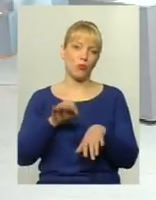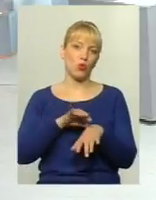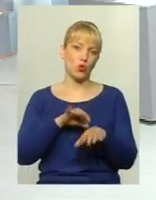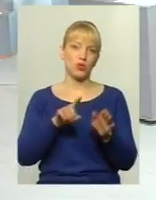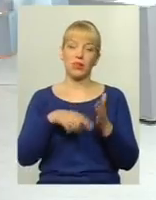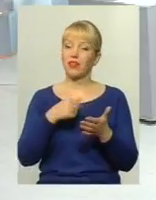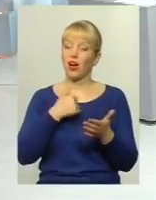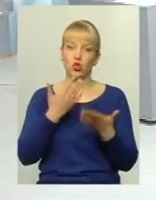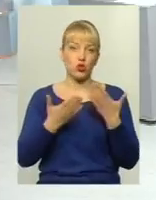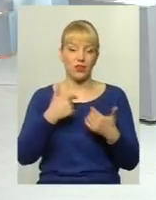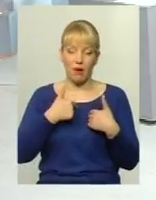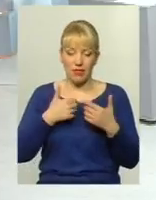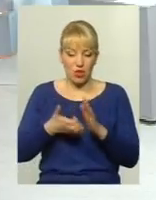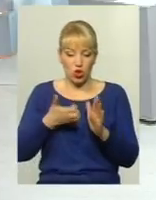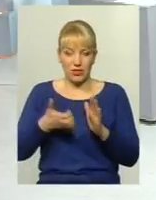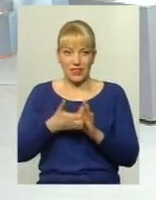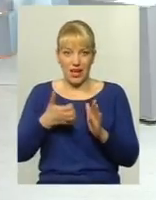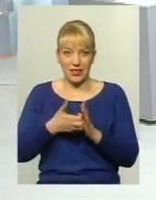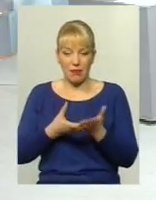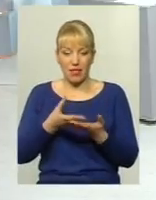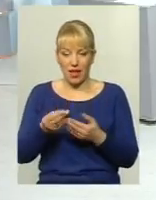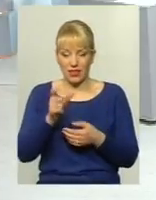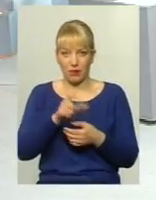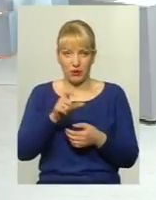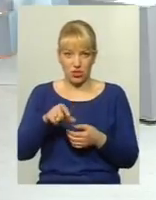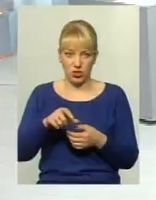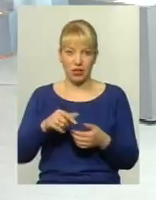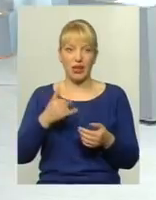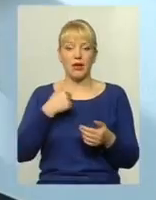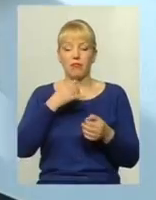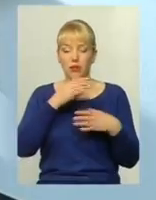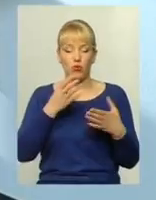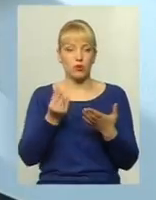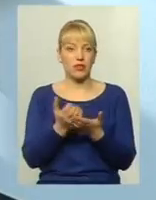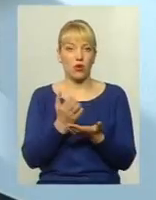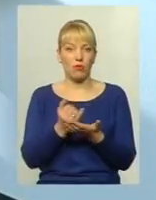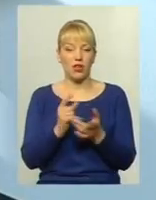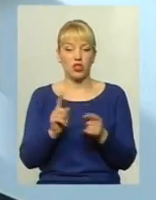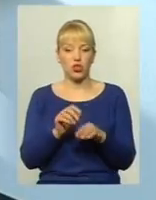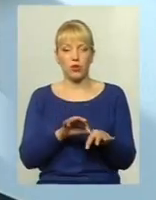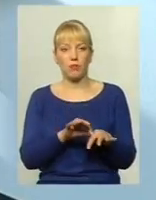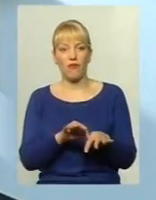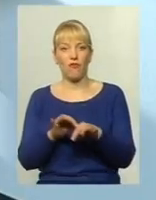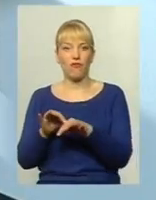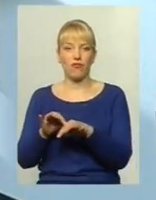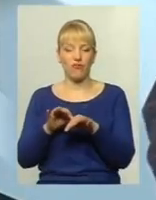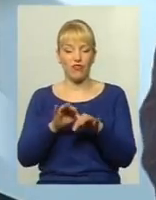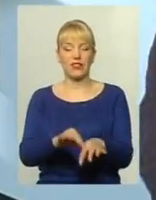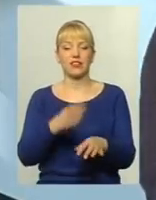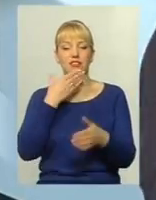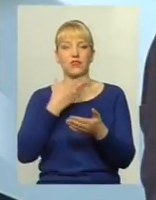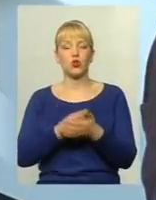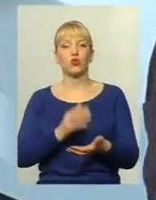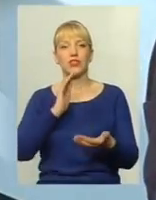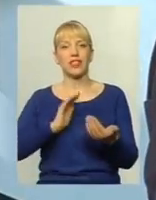якщо нам недостатньо платних пасажирів, і ми не можемо якісь кошти заробляти, для того, щоб ввести якісно свою діяльність,